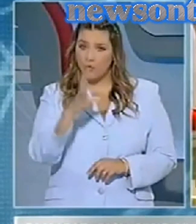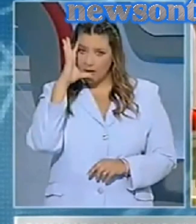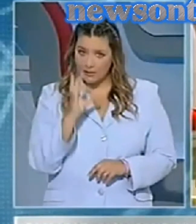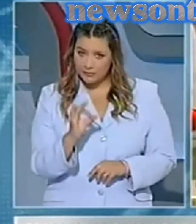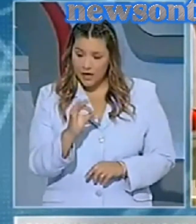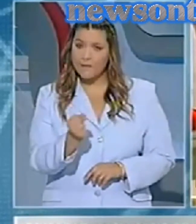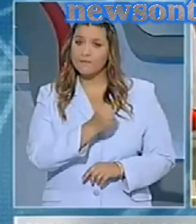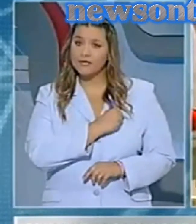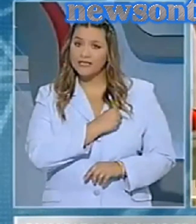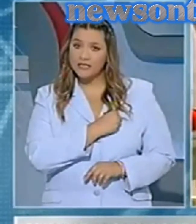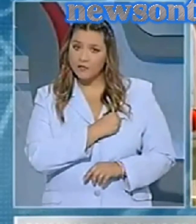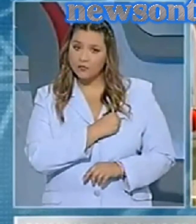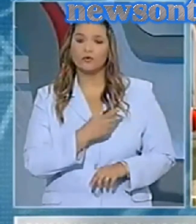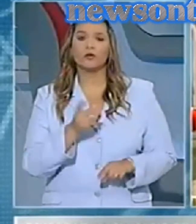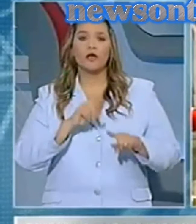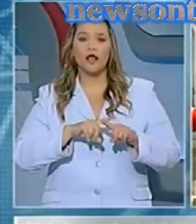στον Ελληνισμό.